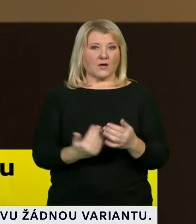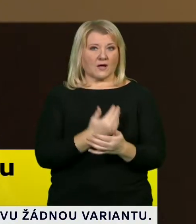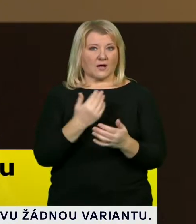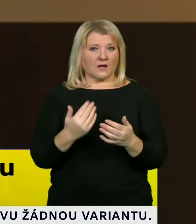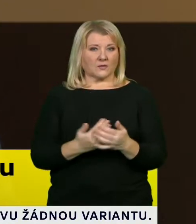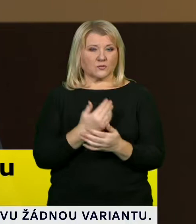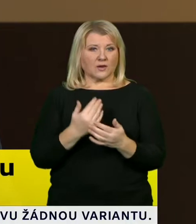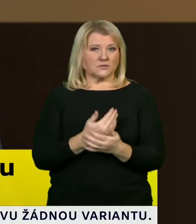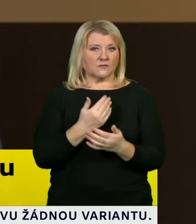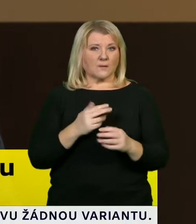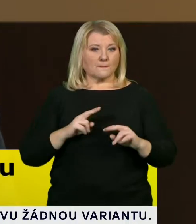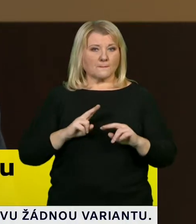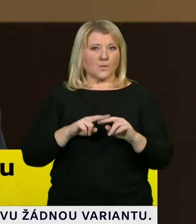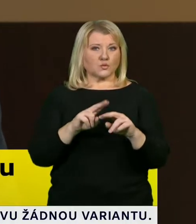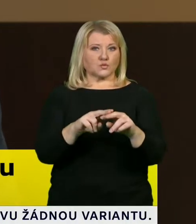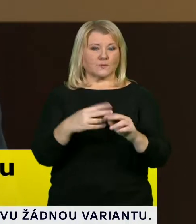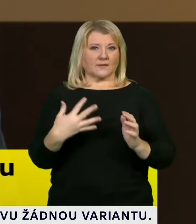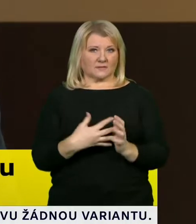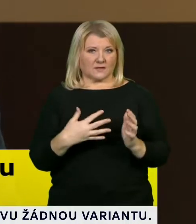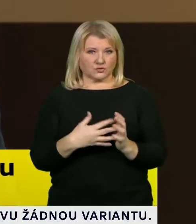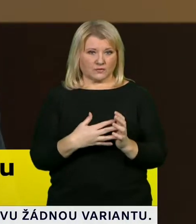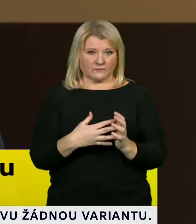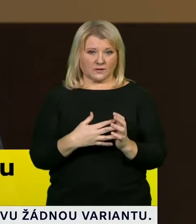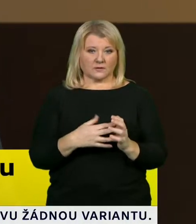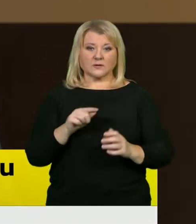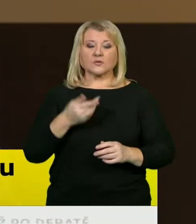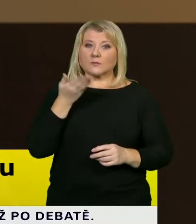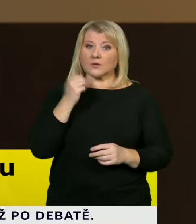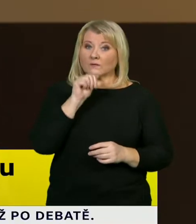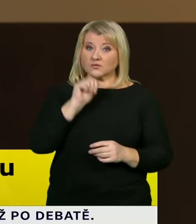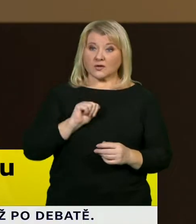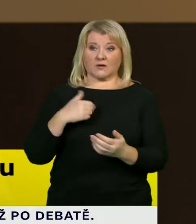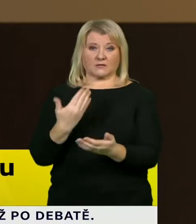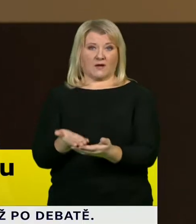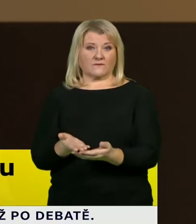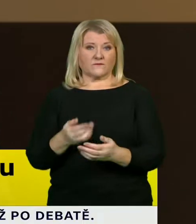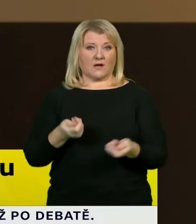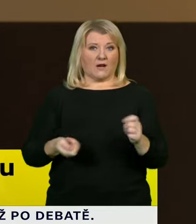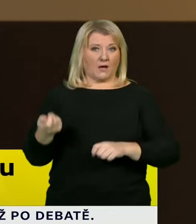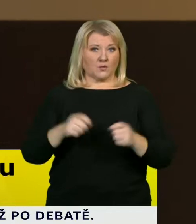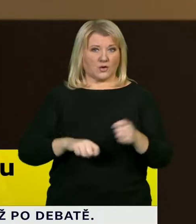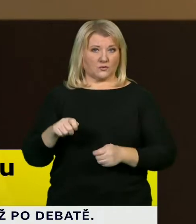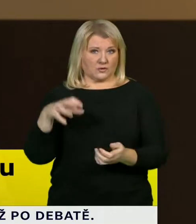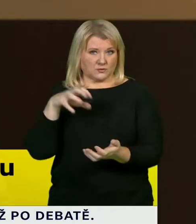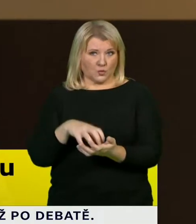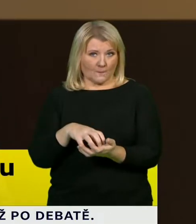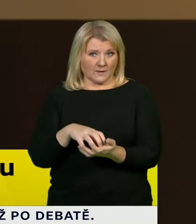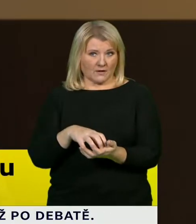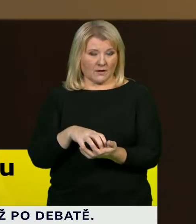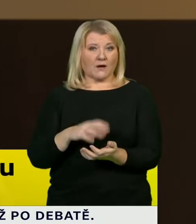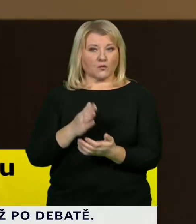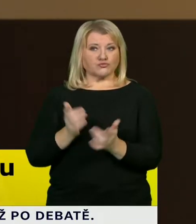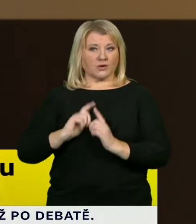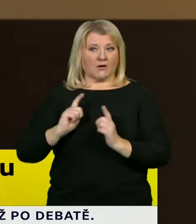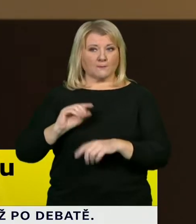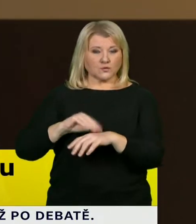testování, která byla včera poskytnuta laboratorní skupině a oponována. A v brzké době by